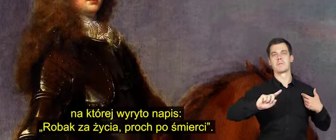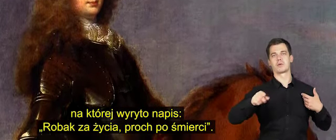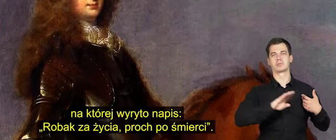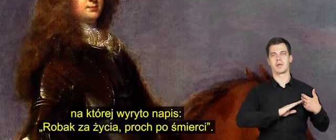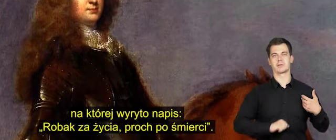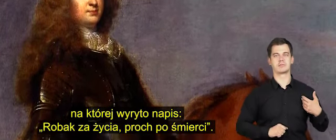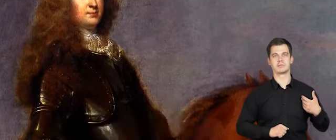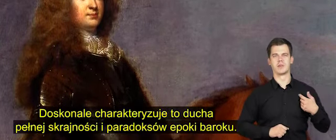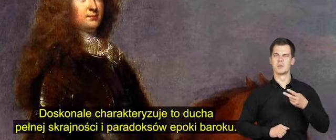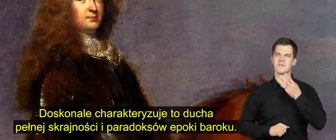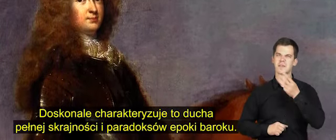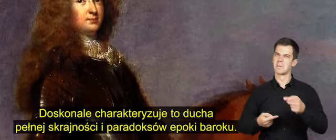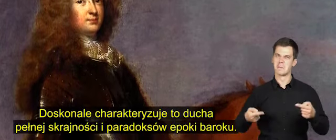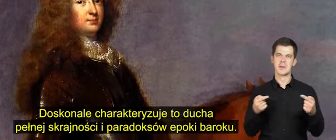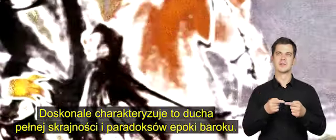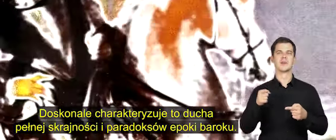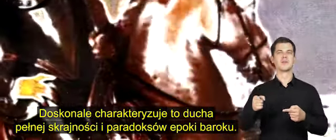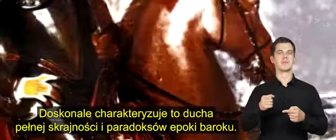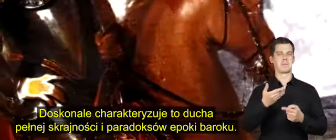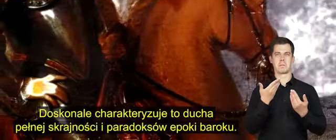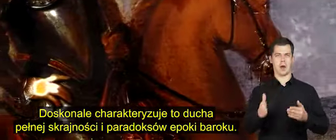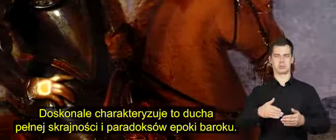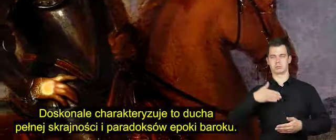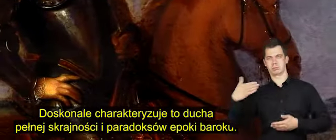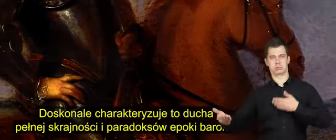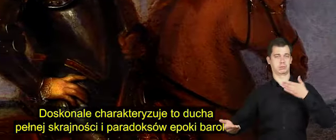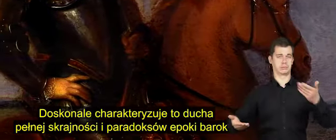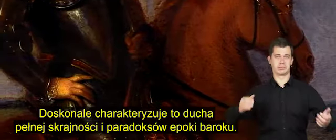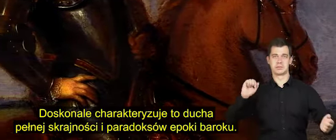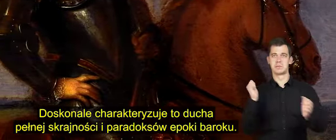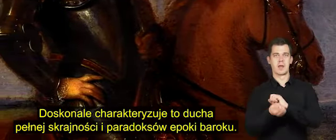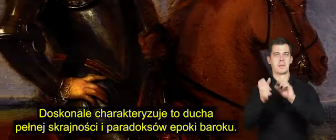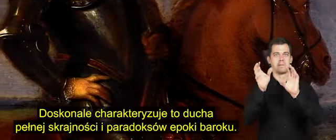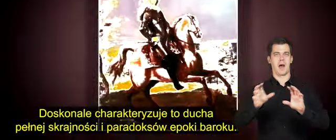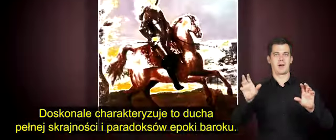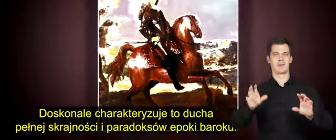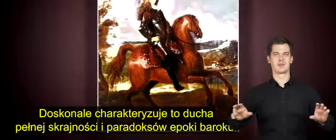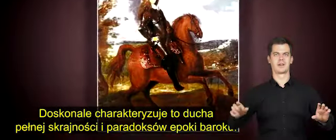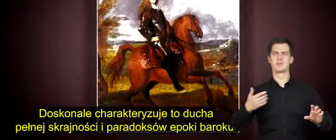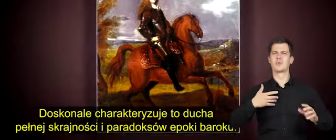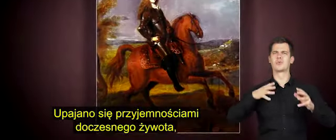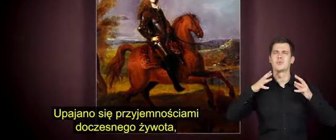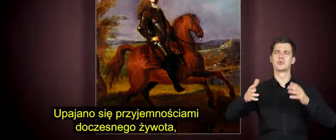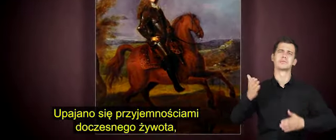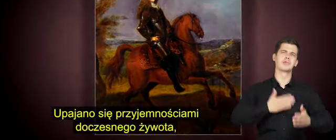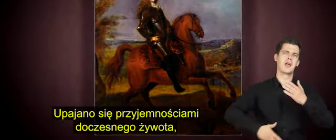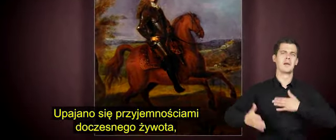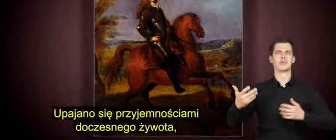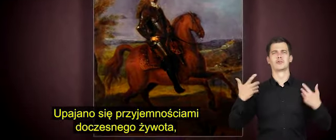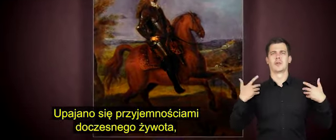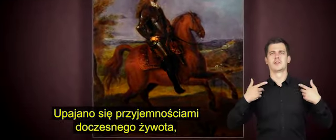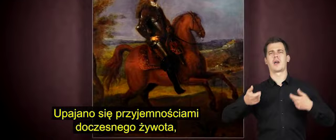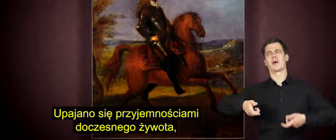proch po śmierci. Doskonale charakteryzuje to ducha pełnej skrajności i paradoksów epoki baroku. Upajano się